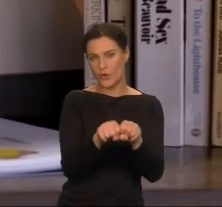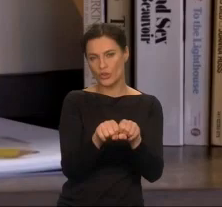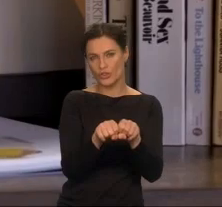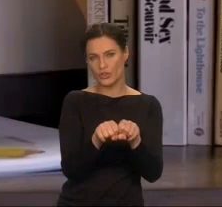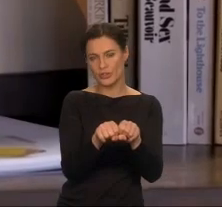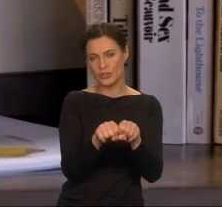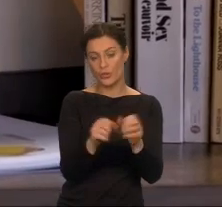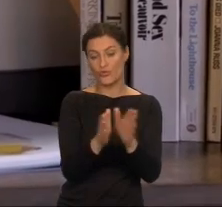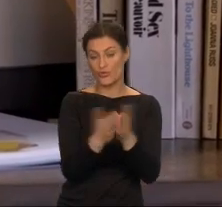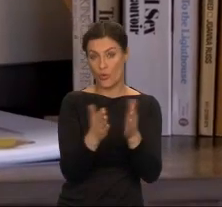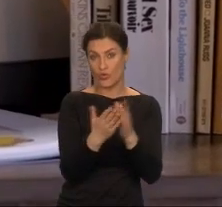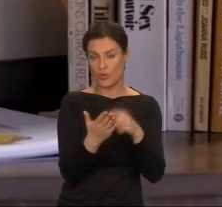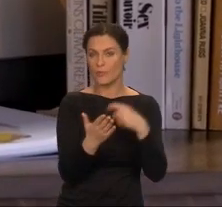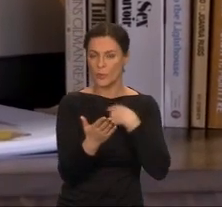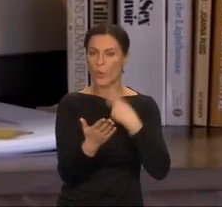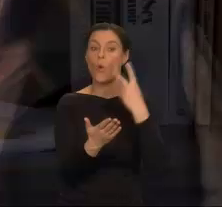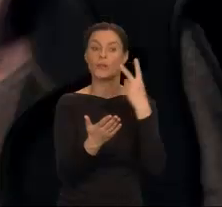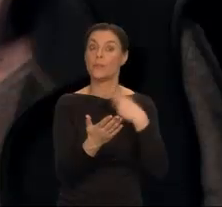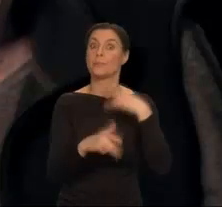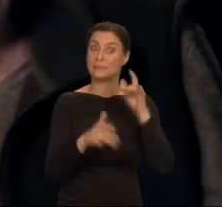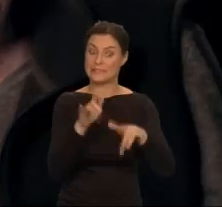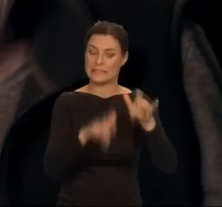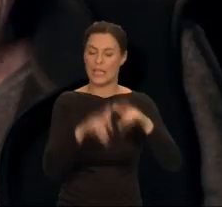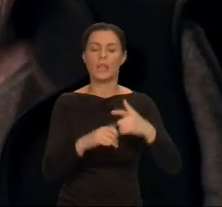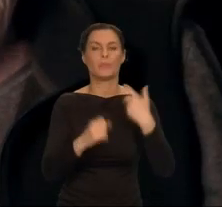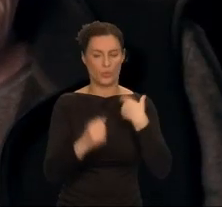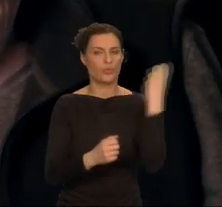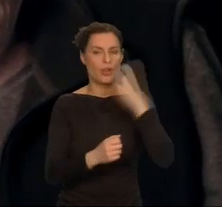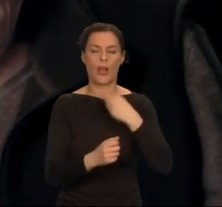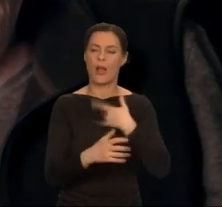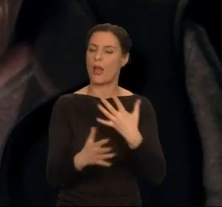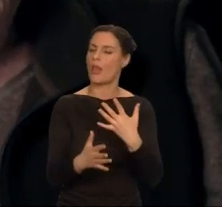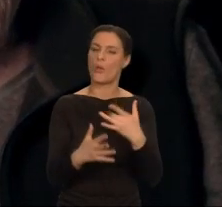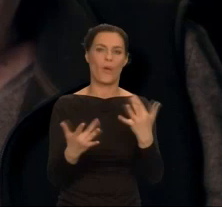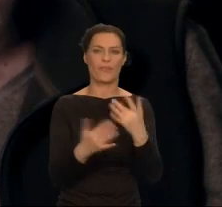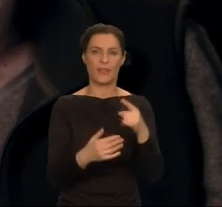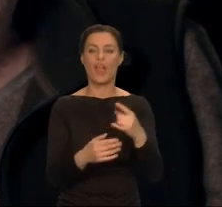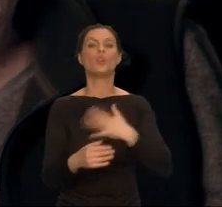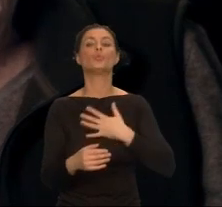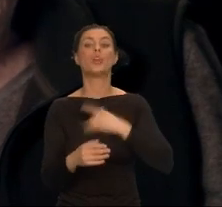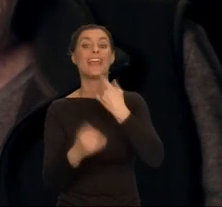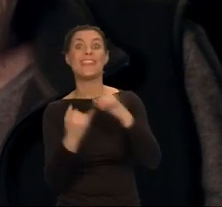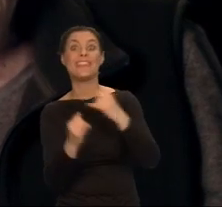Pisanie tej książki było ciekawe, choć niełatwe. Myślę, że rozczarowała wielu moich starszych czytelników,